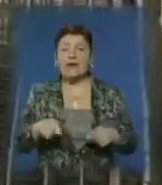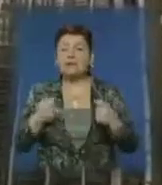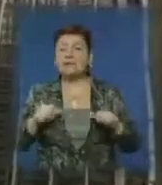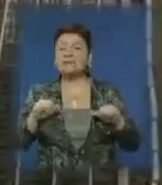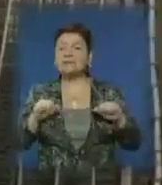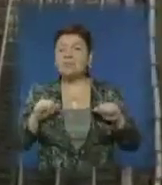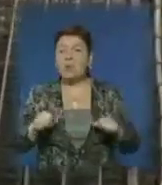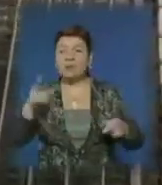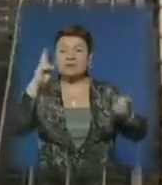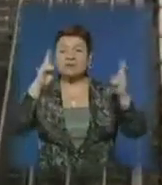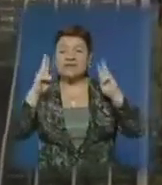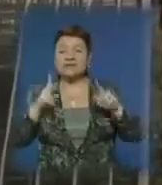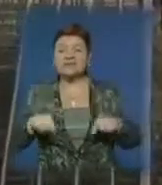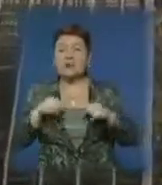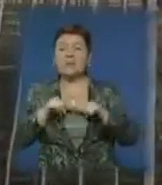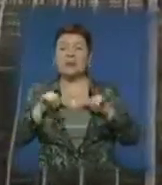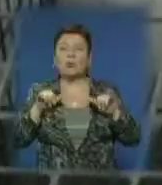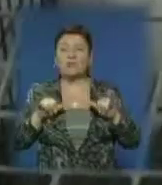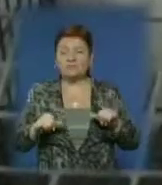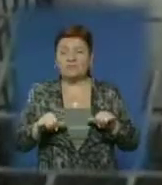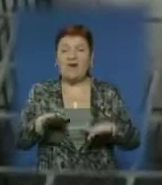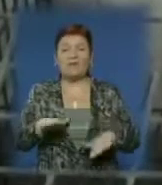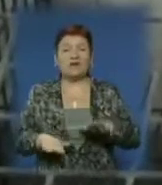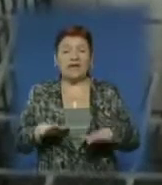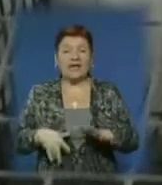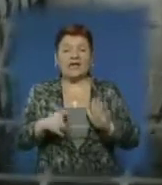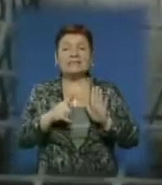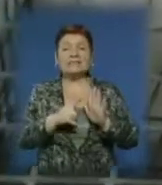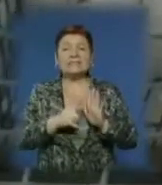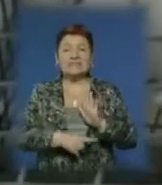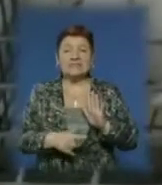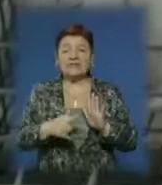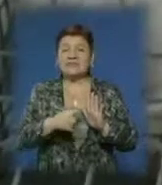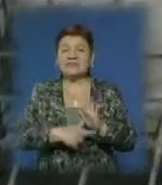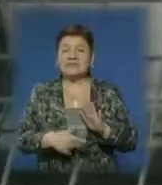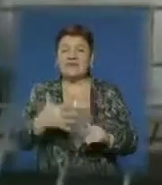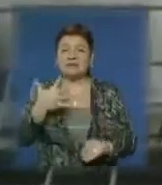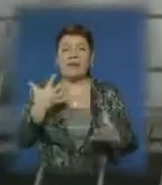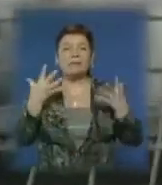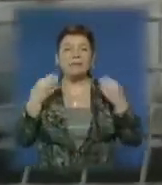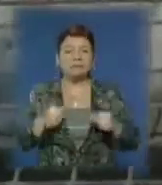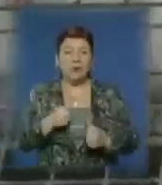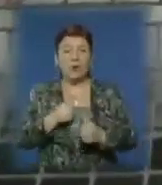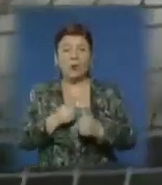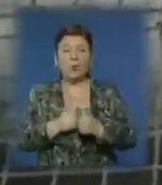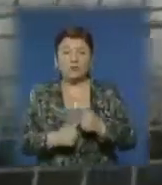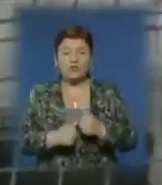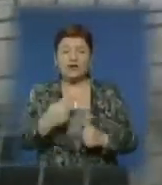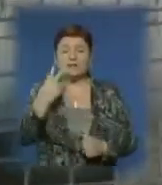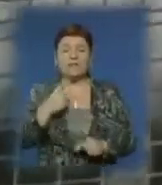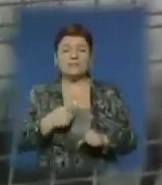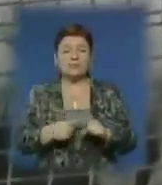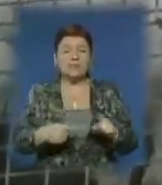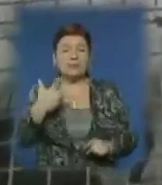змогу тваринам нарощувати прирост живої ваги. За 70, максимум 75 днів, кожна з них дає 2,5